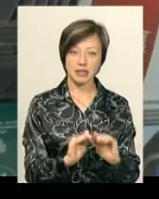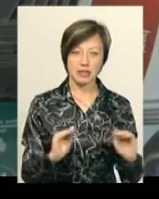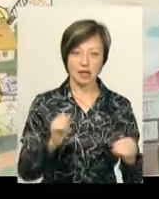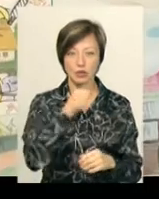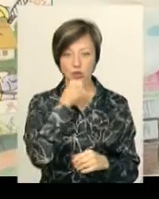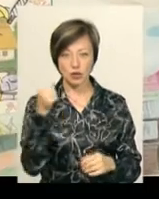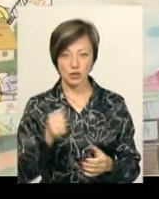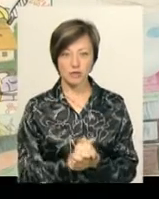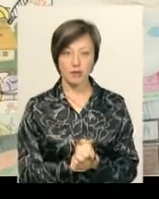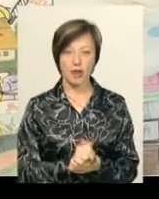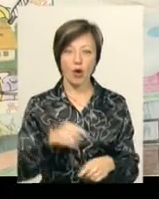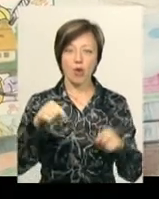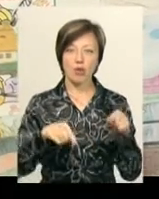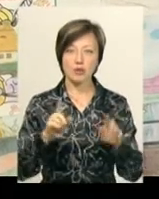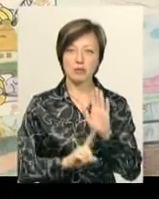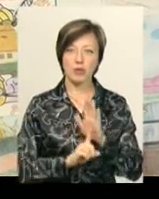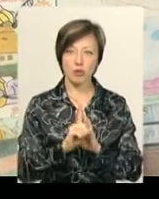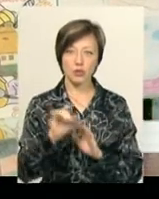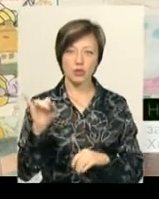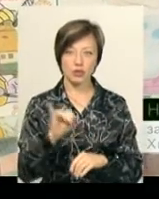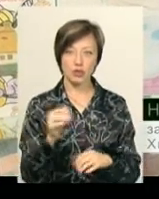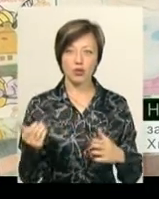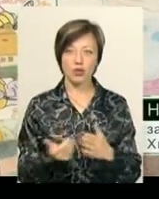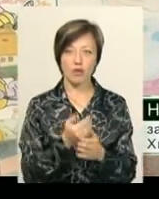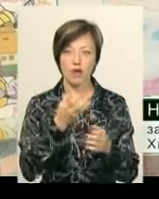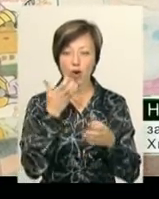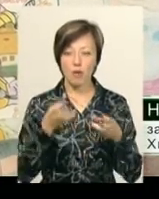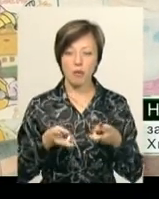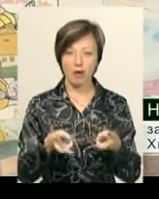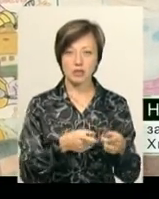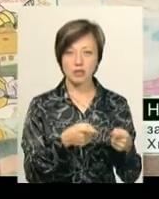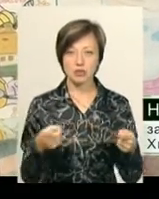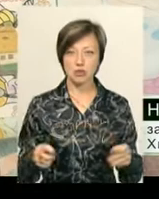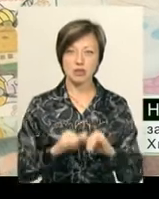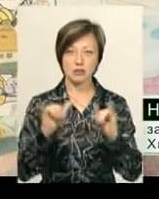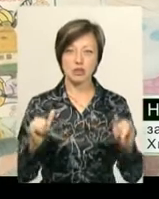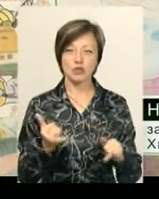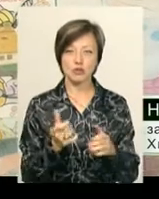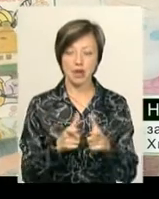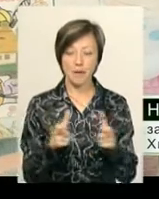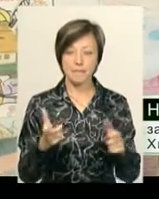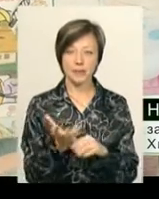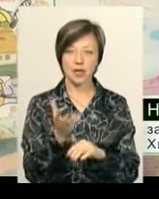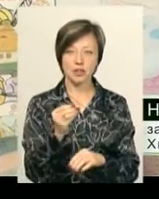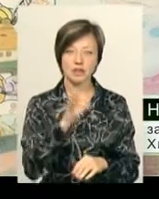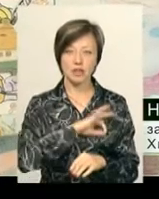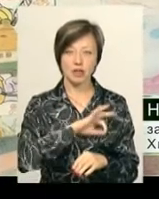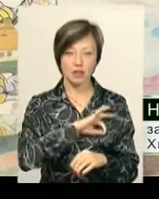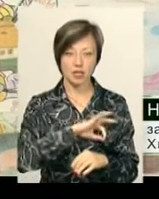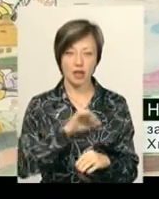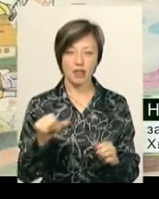і дорослих. Осінь приходить, приходить новий опалювальний сезон, збільшуються платіжки за використання